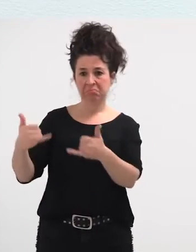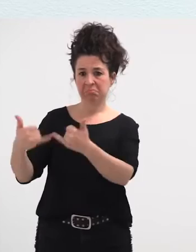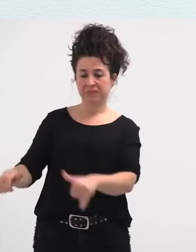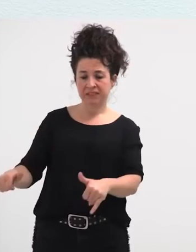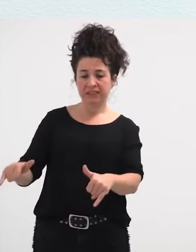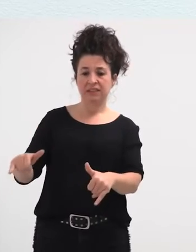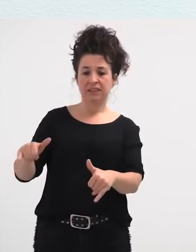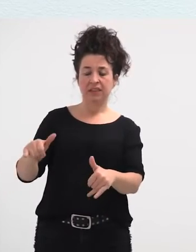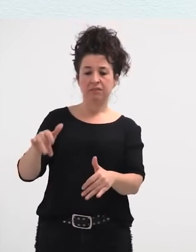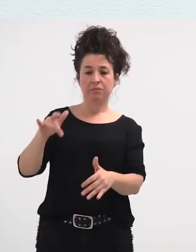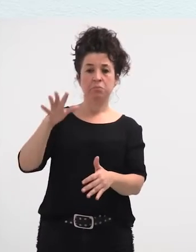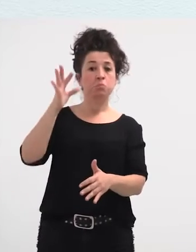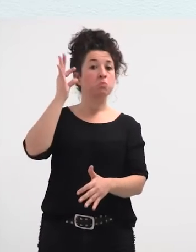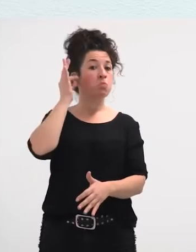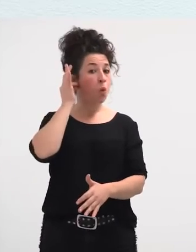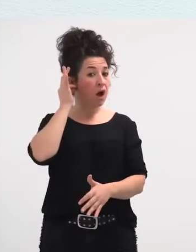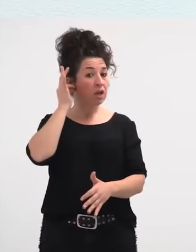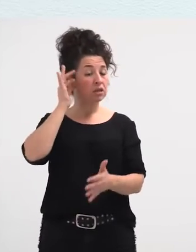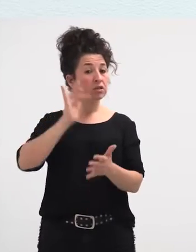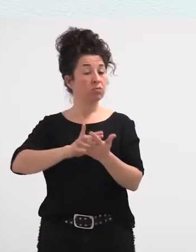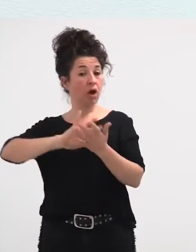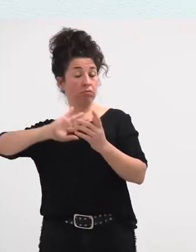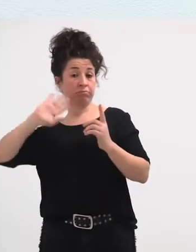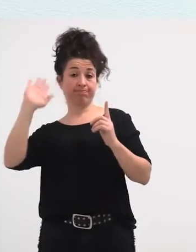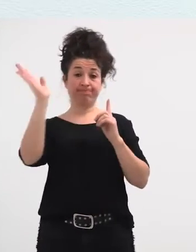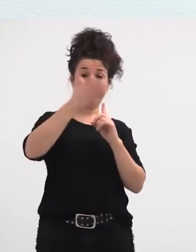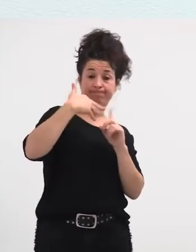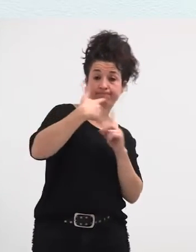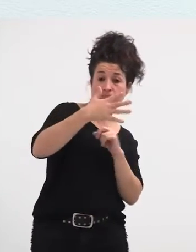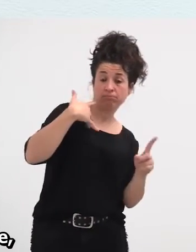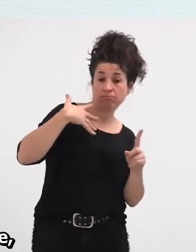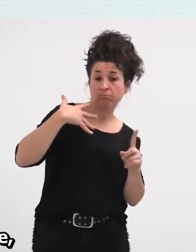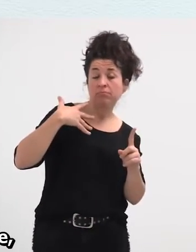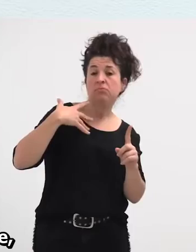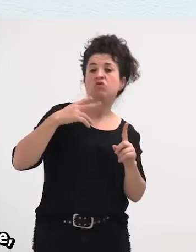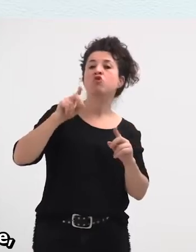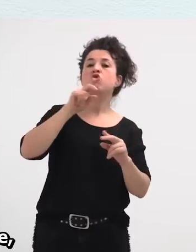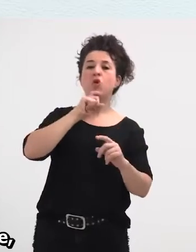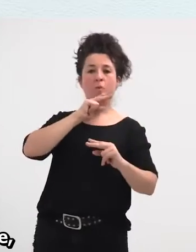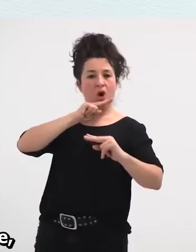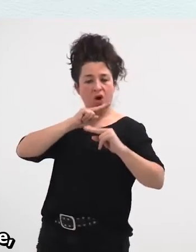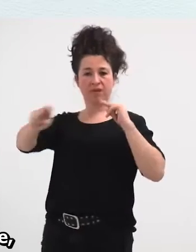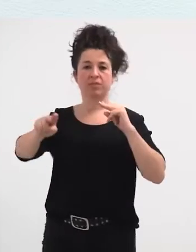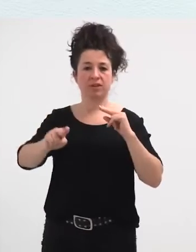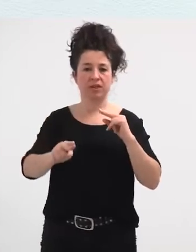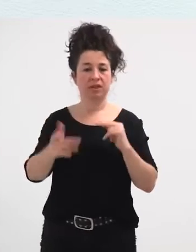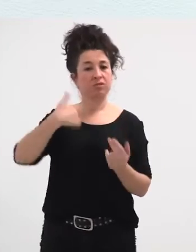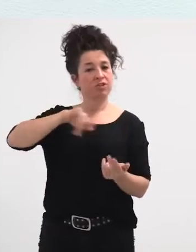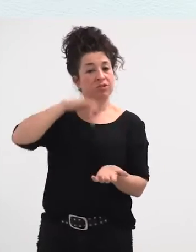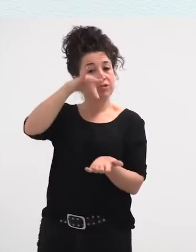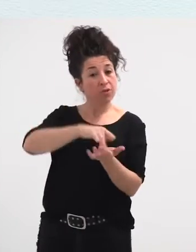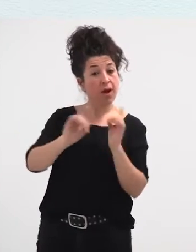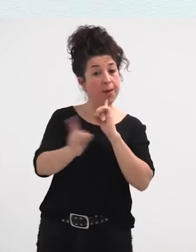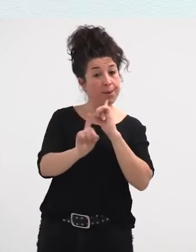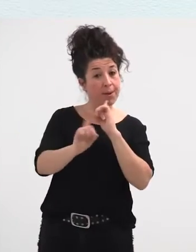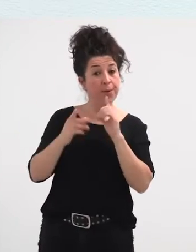eraso, erasotzen gaituztenean, nola erreakzionatu ez, bilbon aurkezpena egin genuenean ere bai, konparsatako